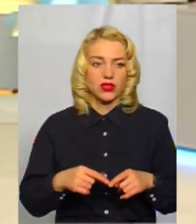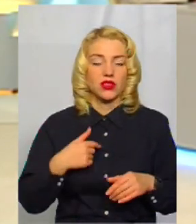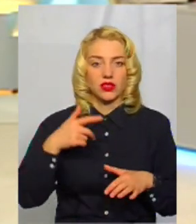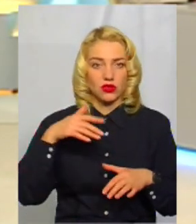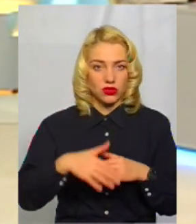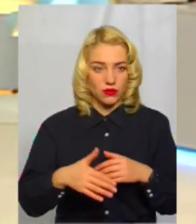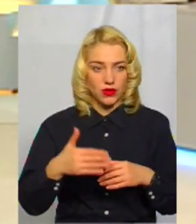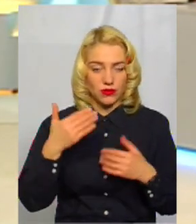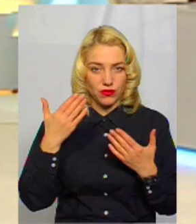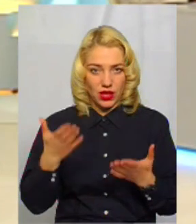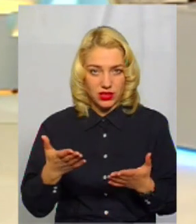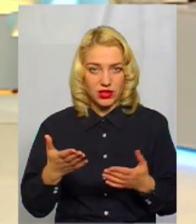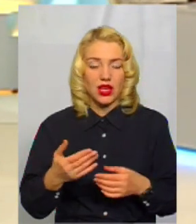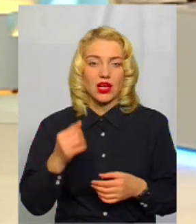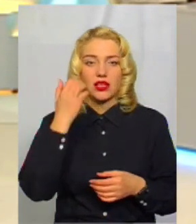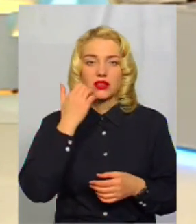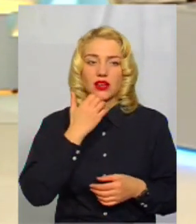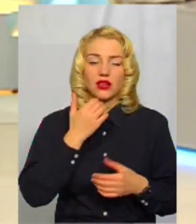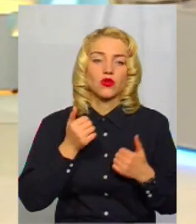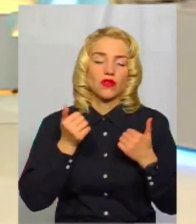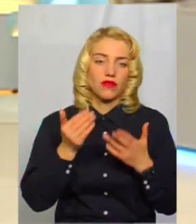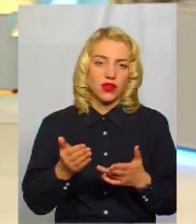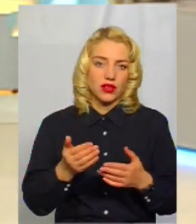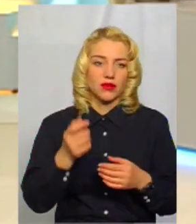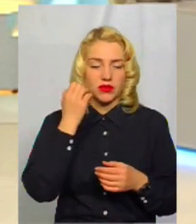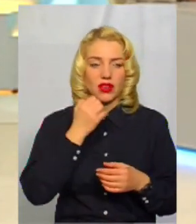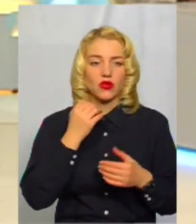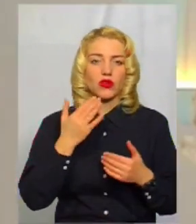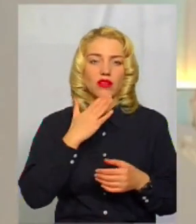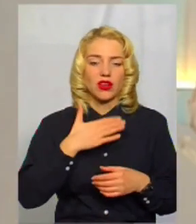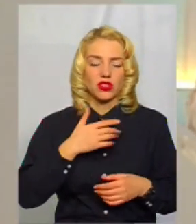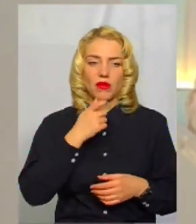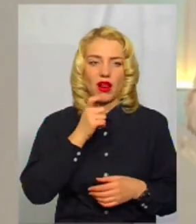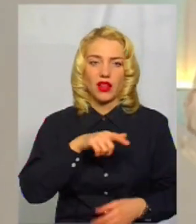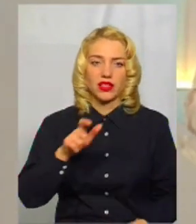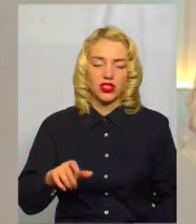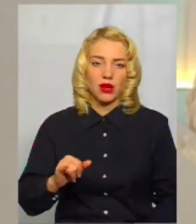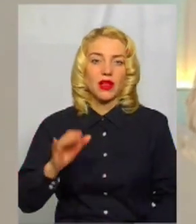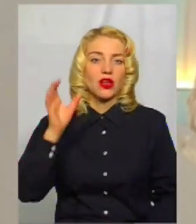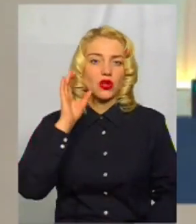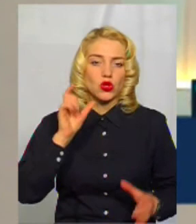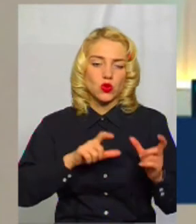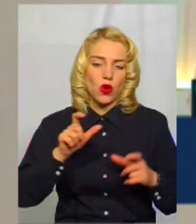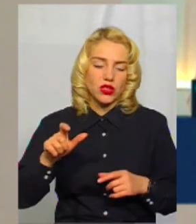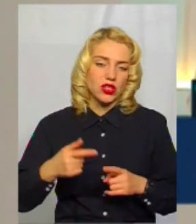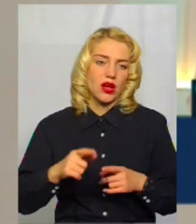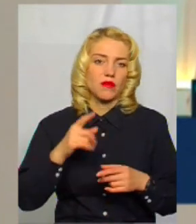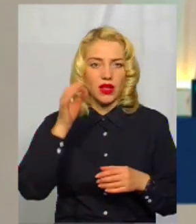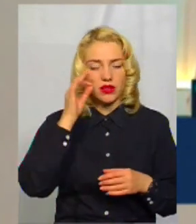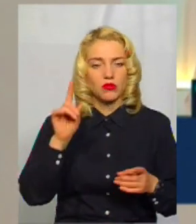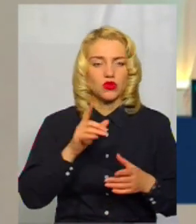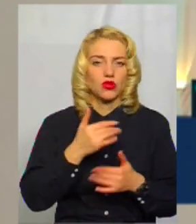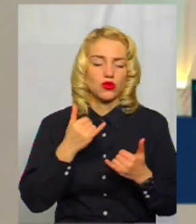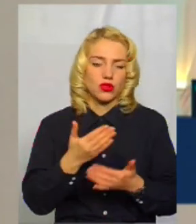зрозумію вас. Дякую вам, дякую нашим глядачам та слухачам. Нагадаю, що сьогодні ми